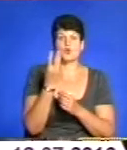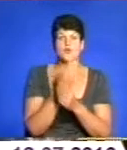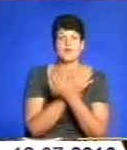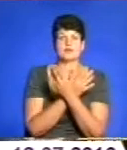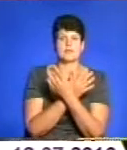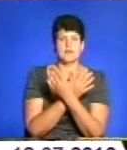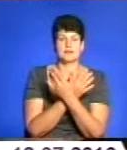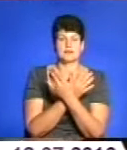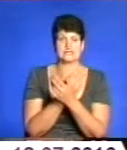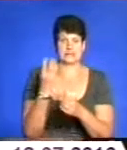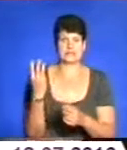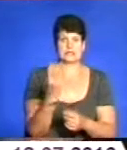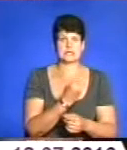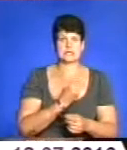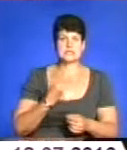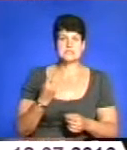трійці.